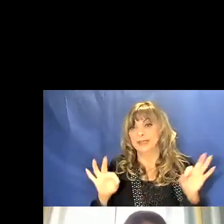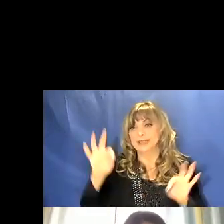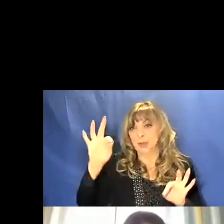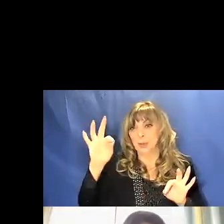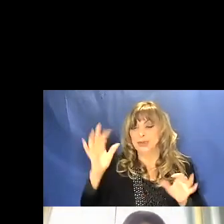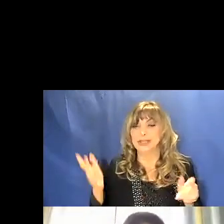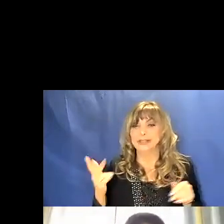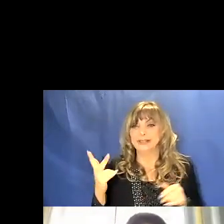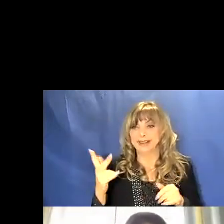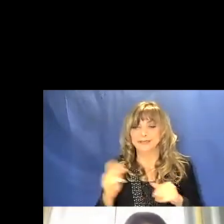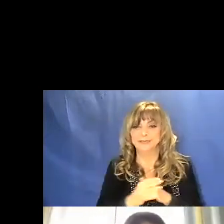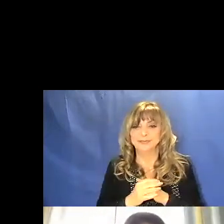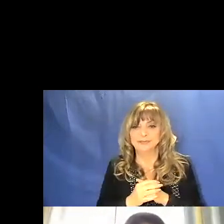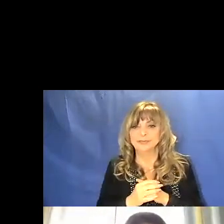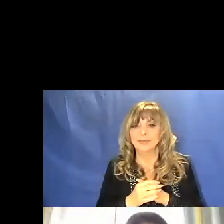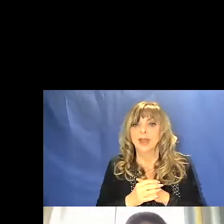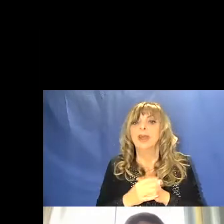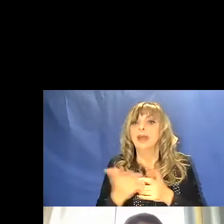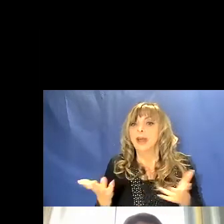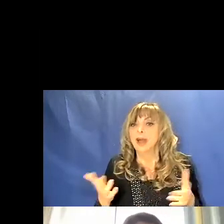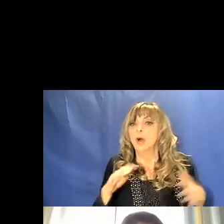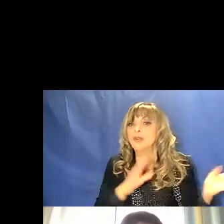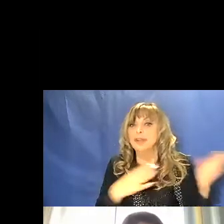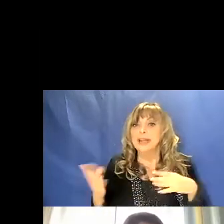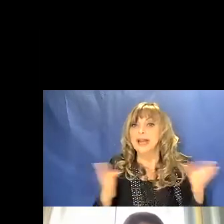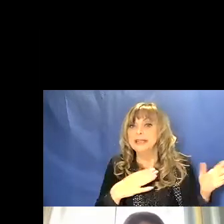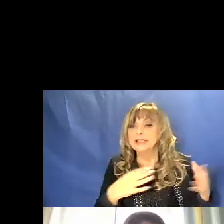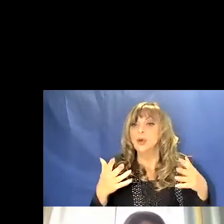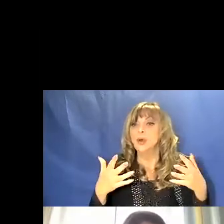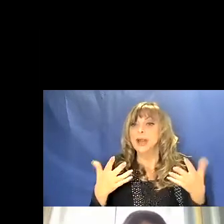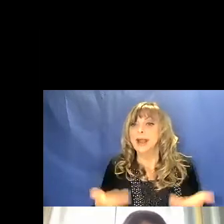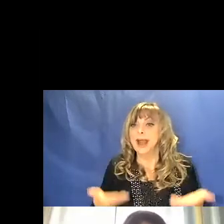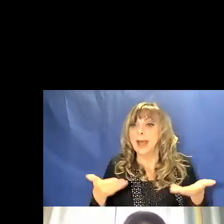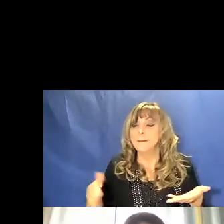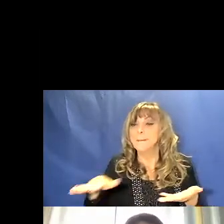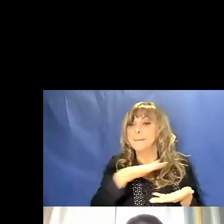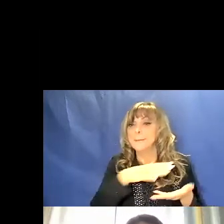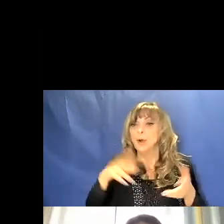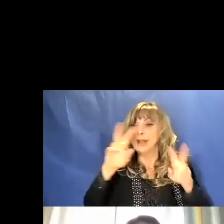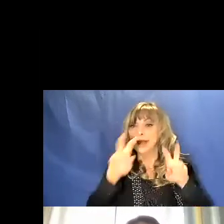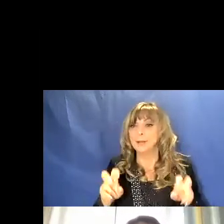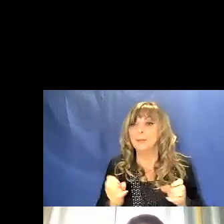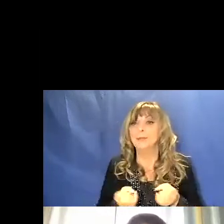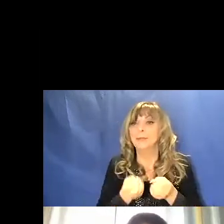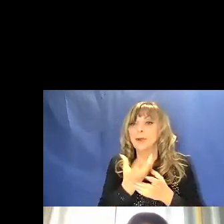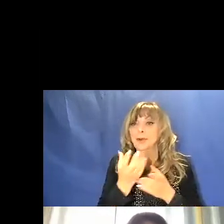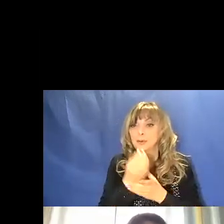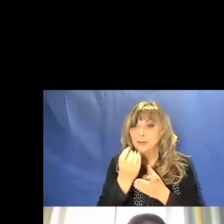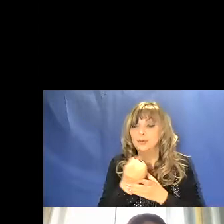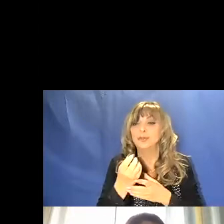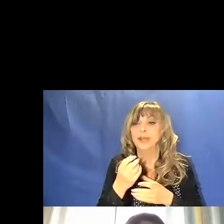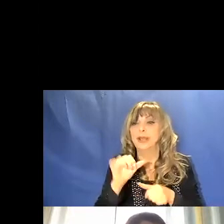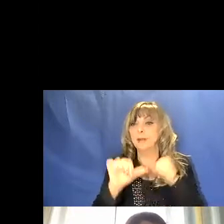'oscillazione del campo elettrico, a sua volta, produce una perturbazione del campo magnetico,